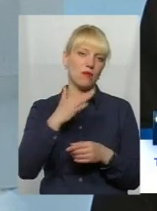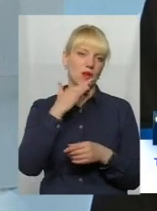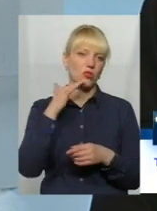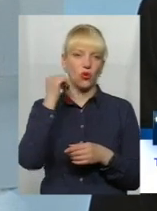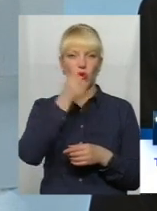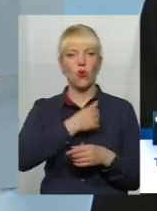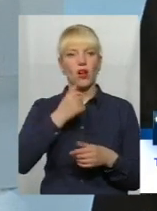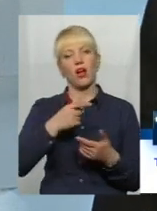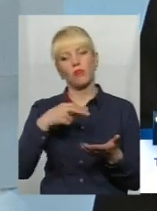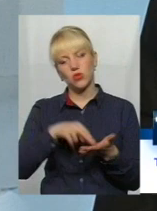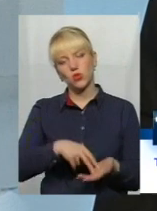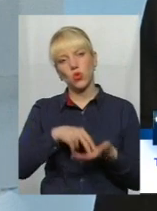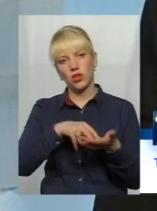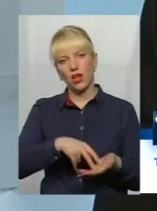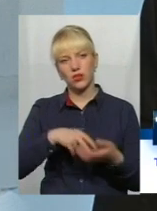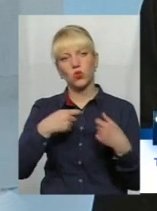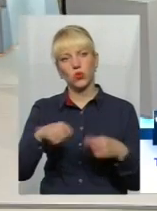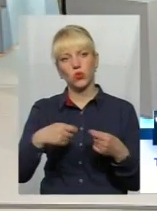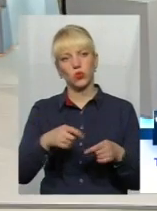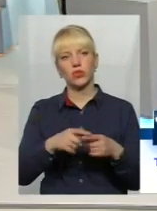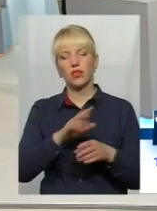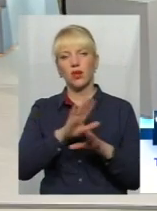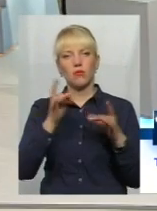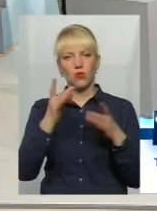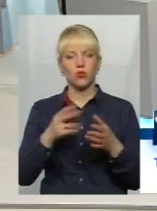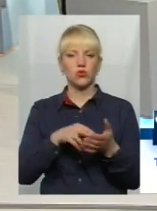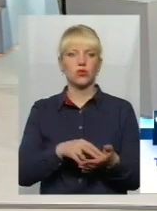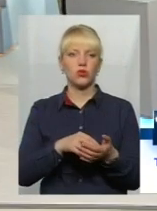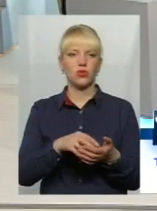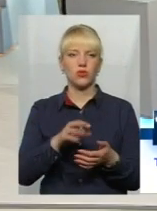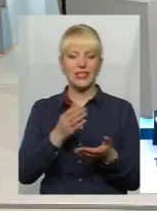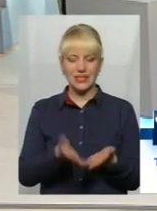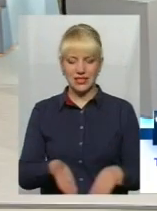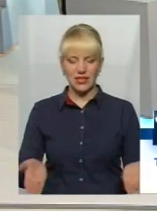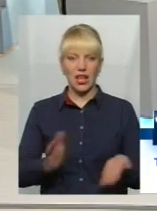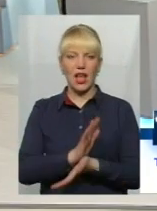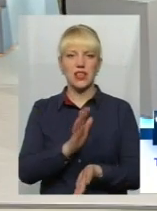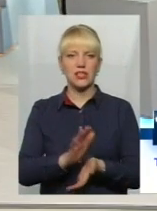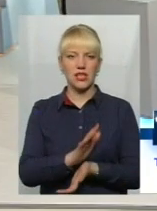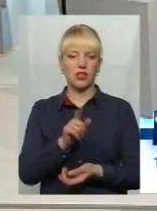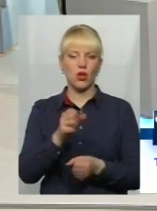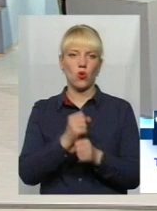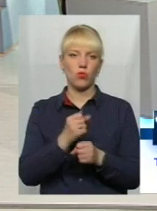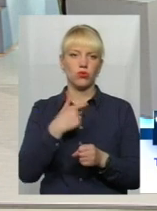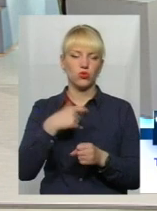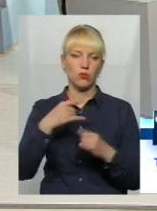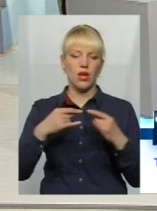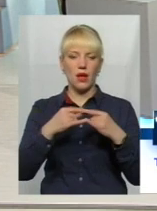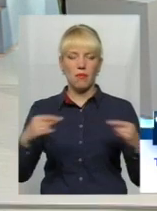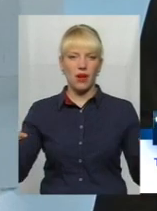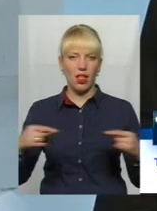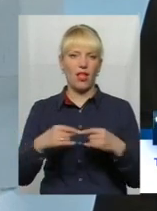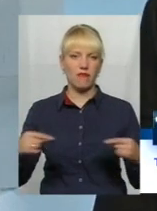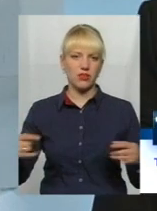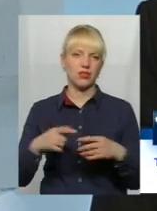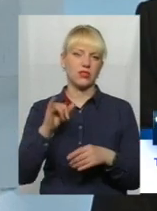торгувати, собі стояти. Вже не то, що стоять, торгують там з газети, а вже роблять собі чолі, там не прилавки цілі, стоять, торгують. Є